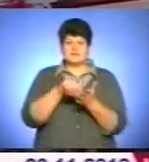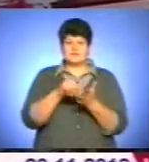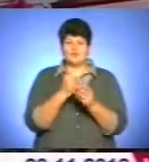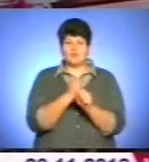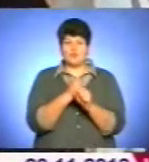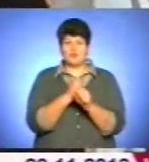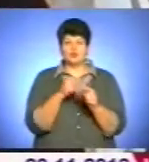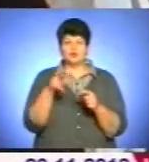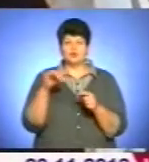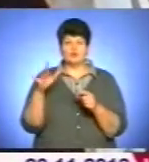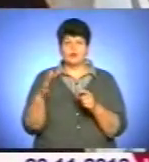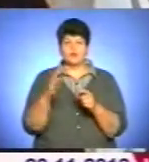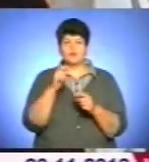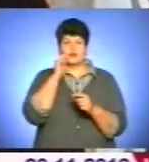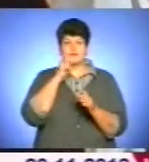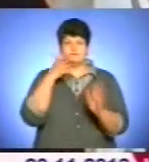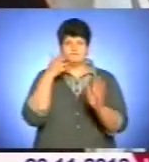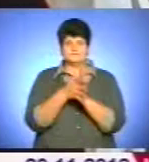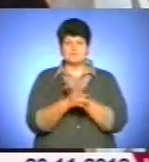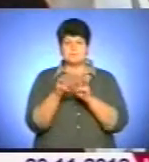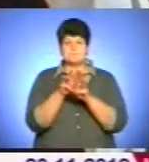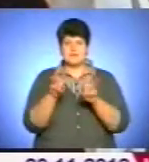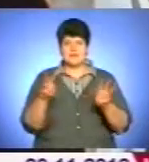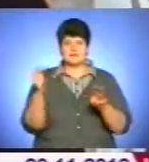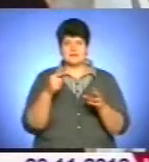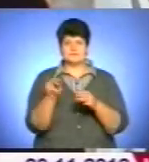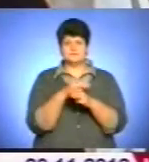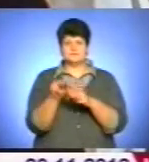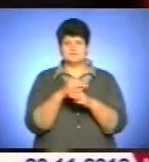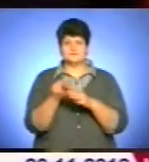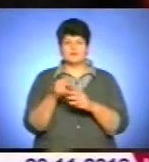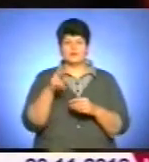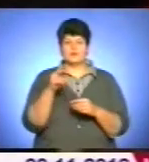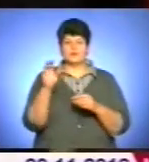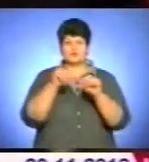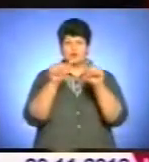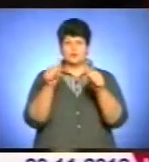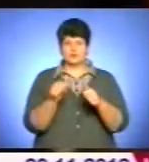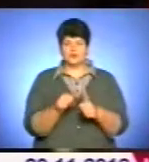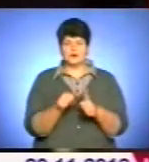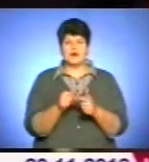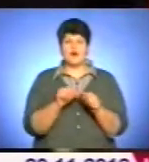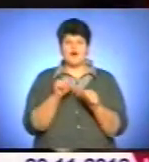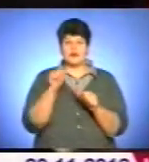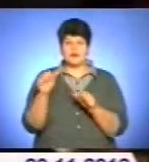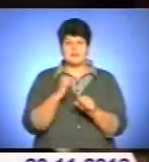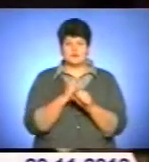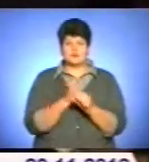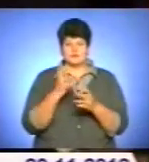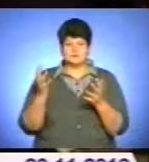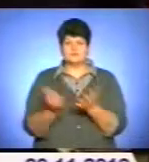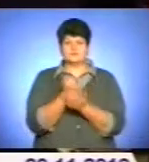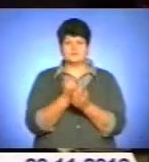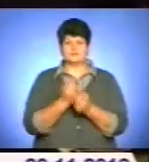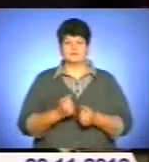Україна витратила понад мільйон гривень на реставрацію скульптур. До речі, саме завдяки цьому окремі роботи Пінзеля вдалося врятувати.